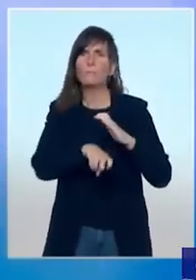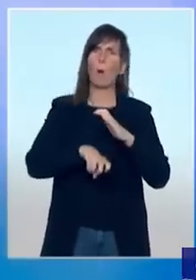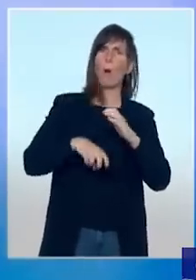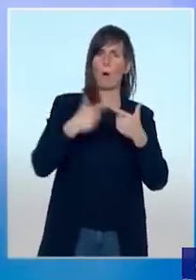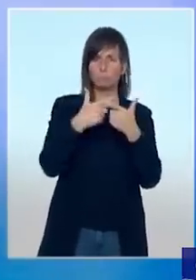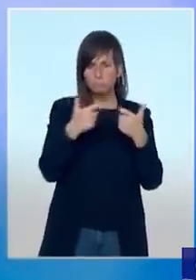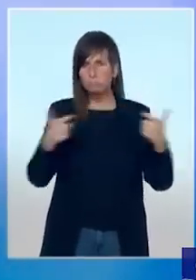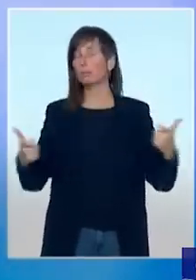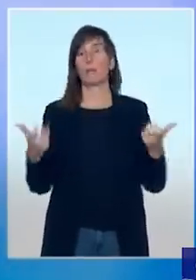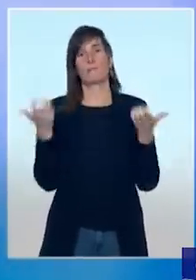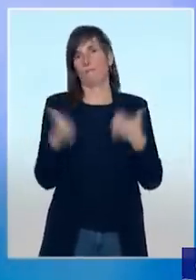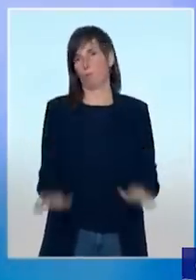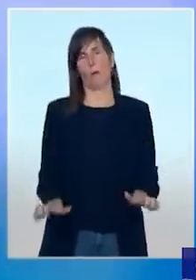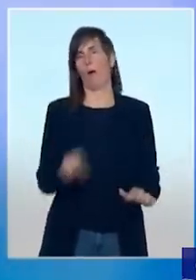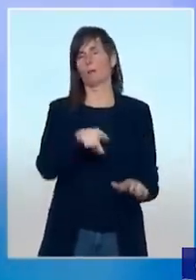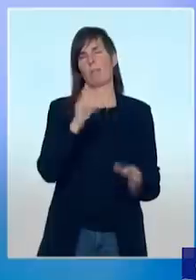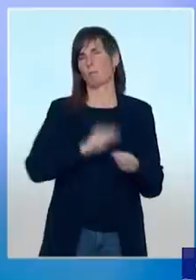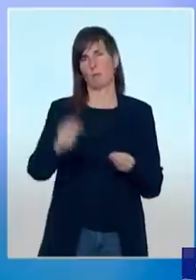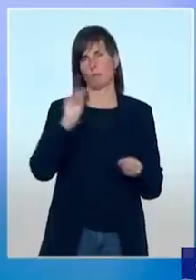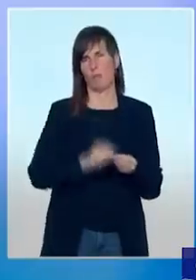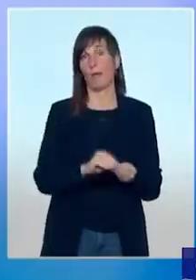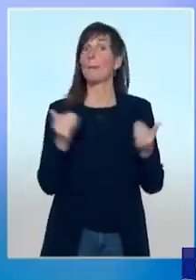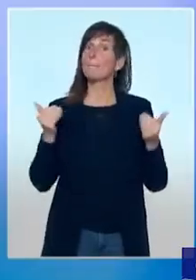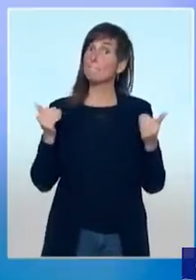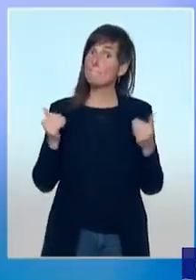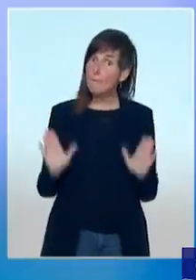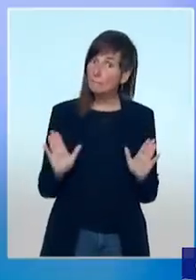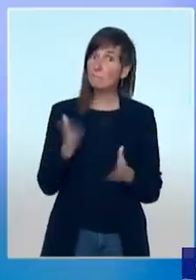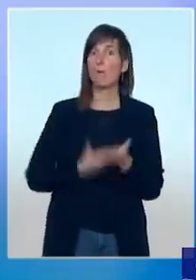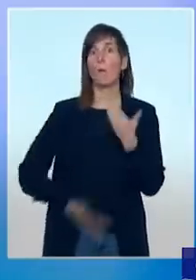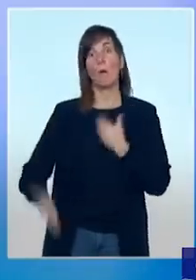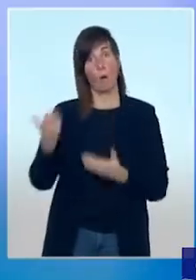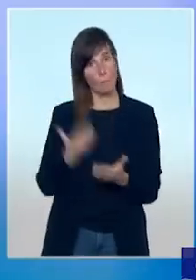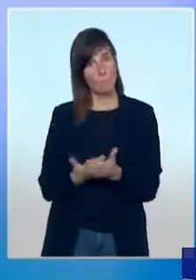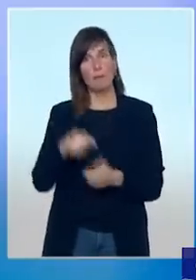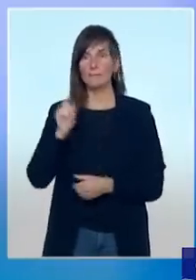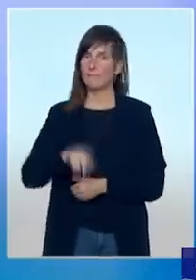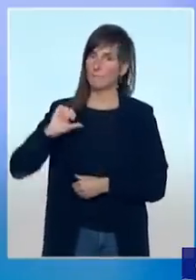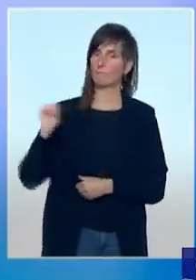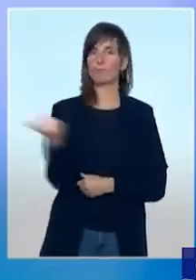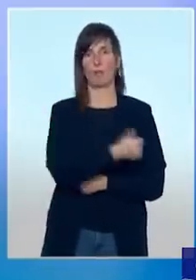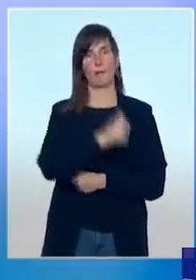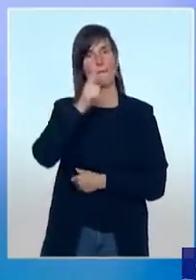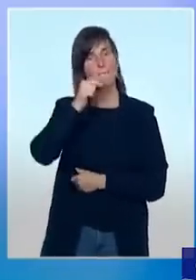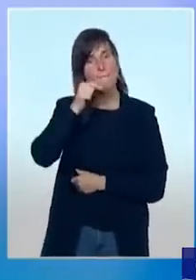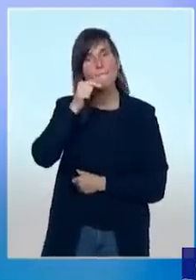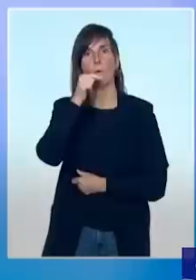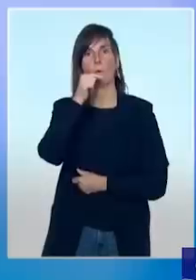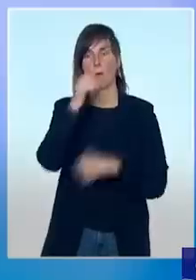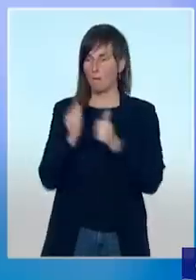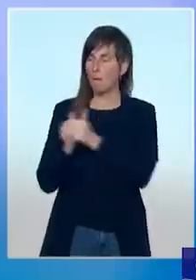disproportionné. En revanche, les circonstances exigent un effort individuel et collectif pour que